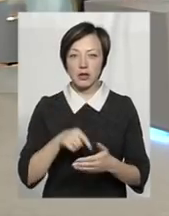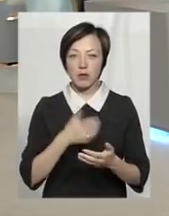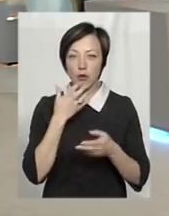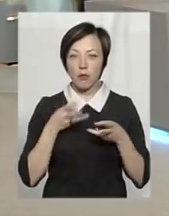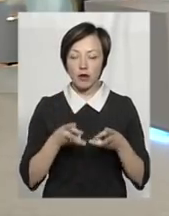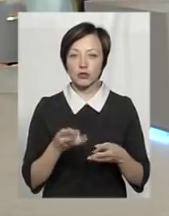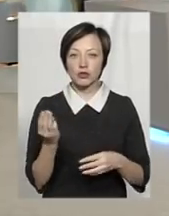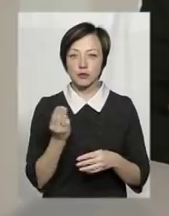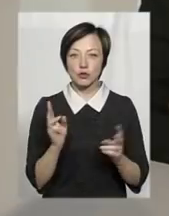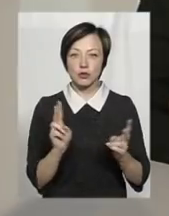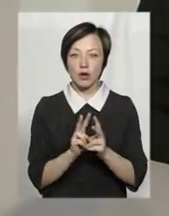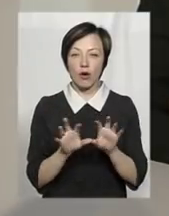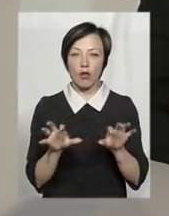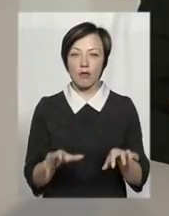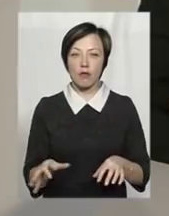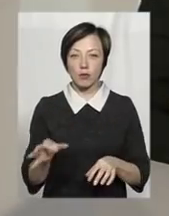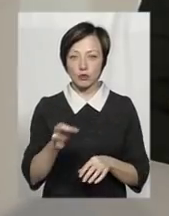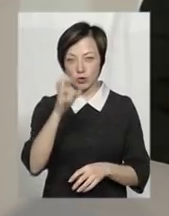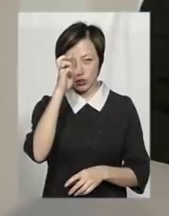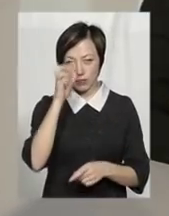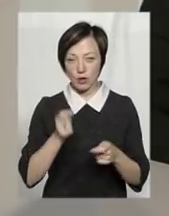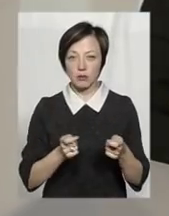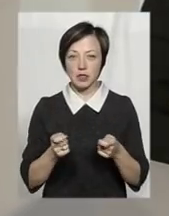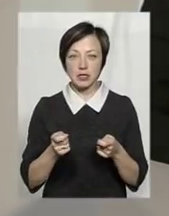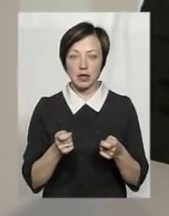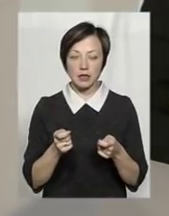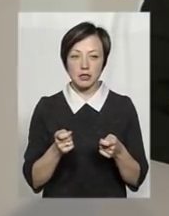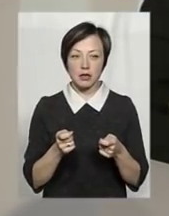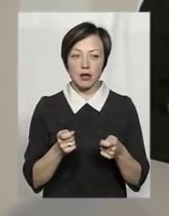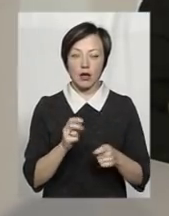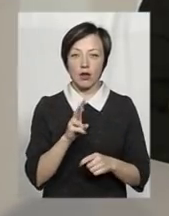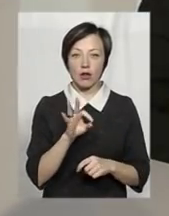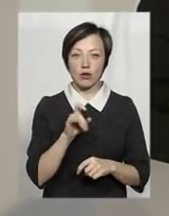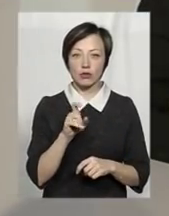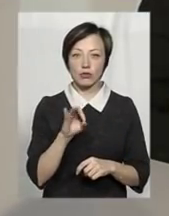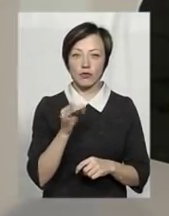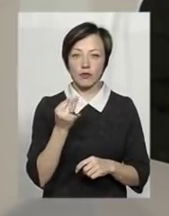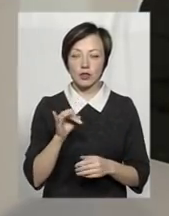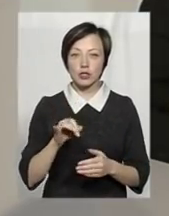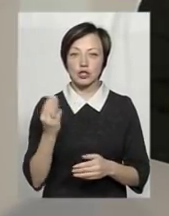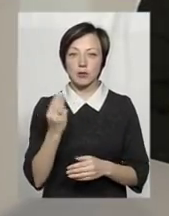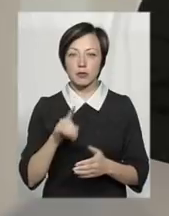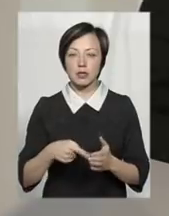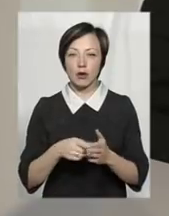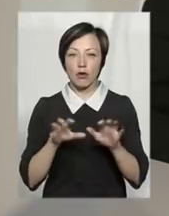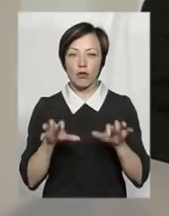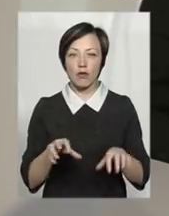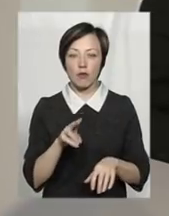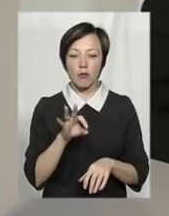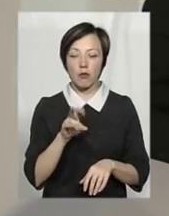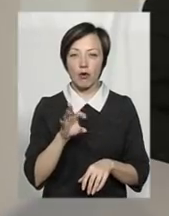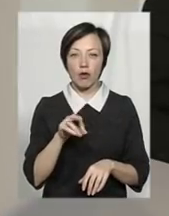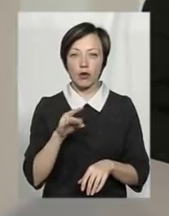зустрічалися голова Хмельницької обласної державної адміністрації Вадим Лозовий, Шепетівський міський голова Михайло Полудюк,